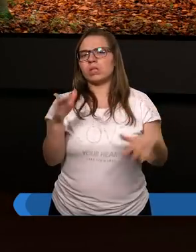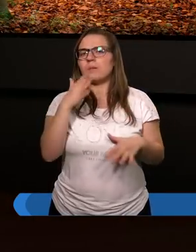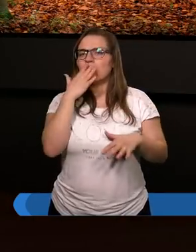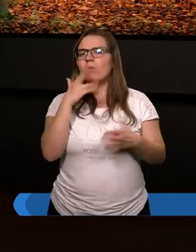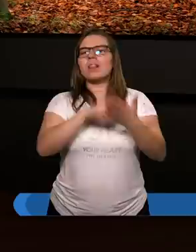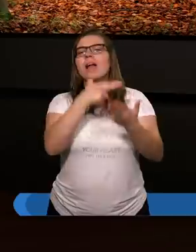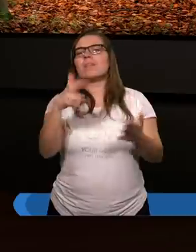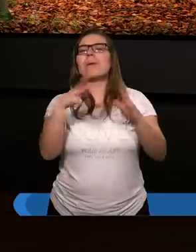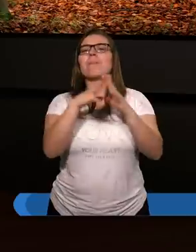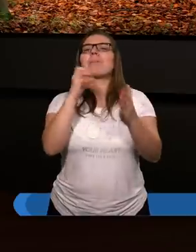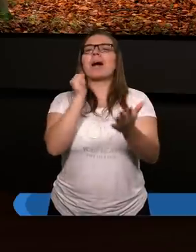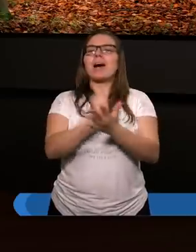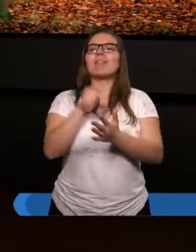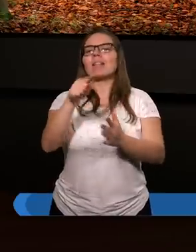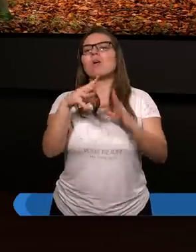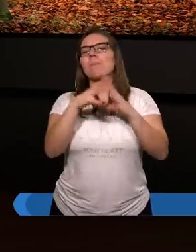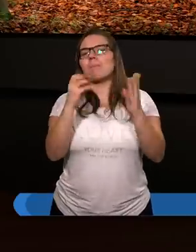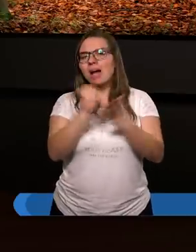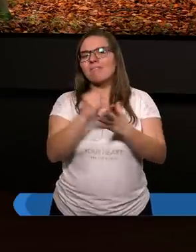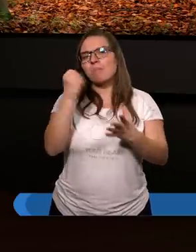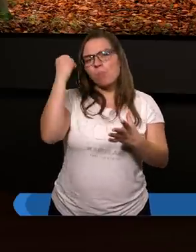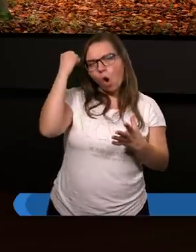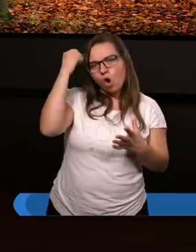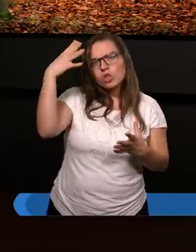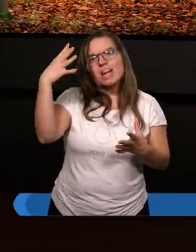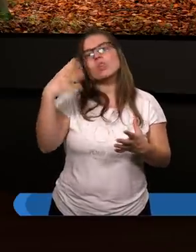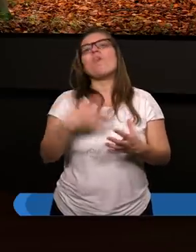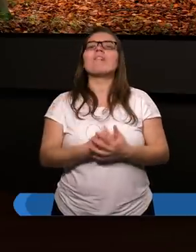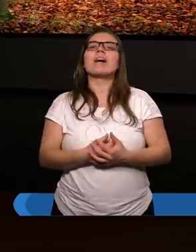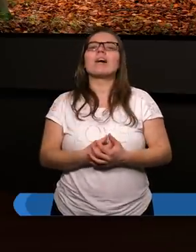prawa, tego prawa Mojżeszowego